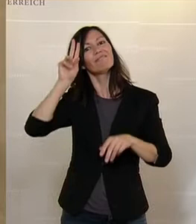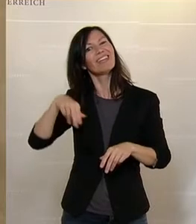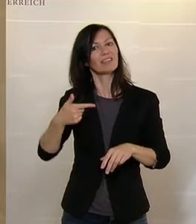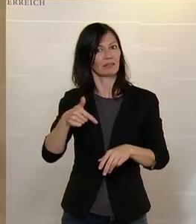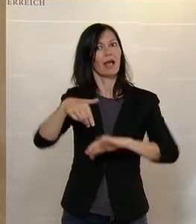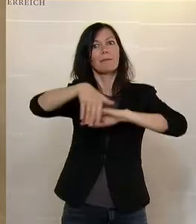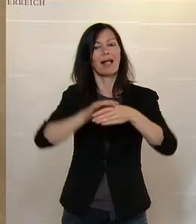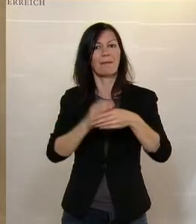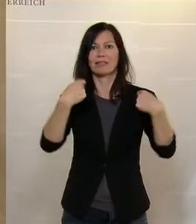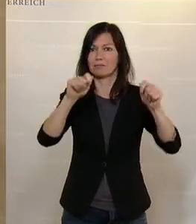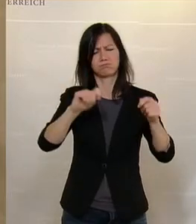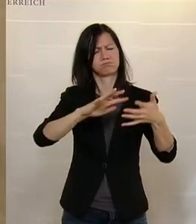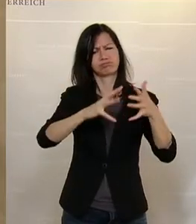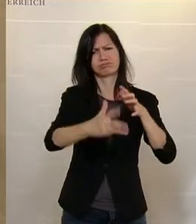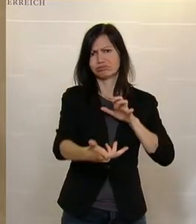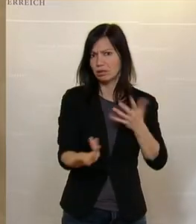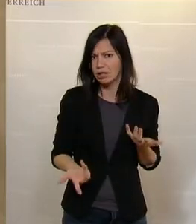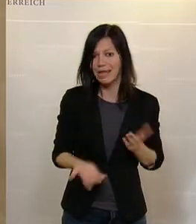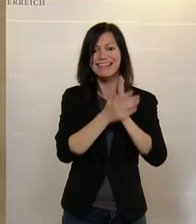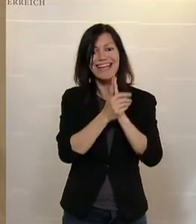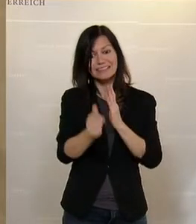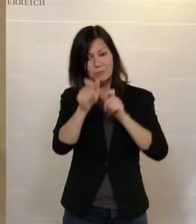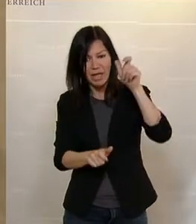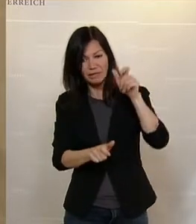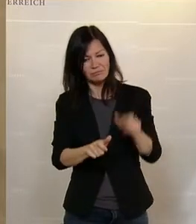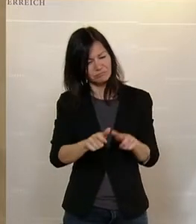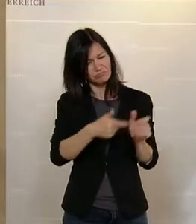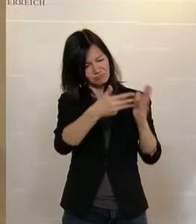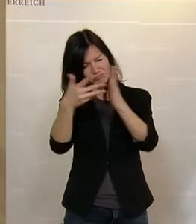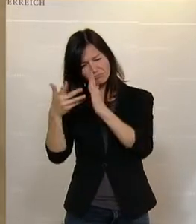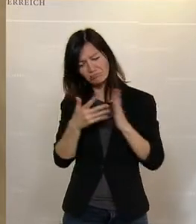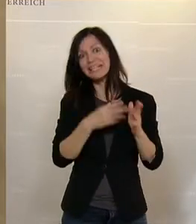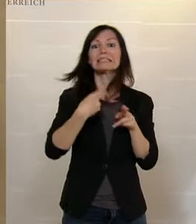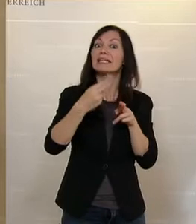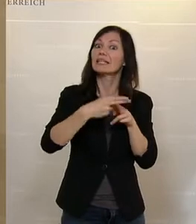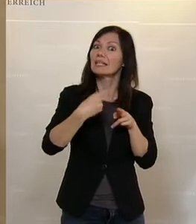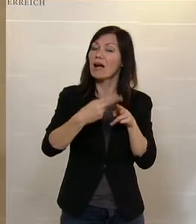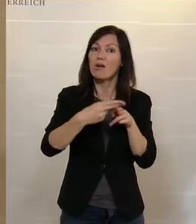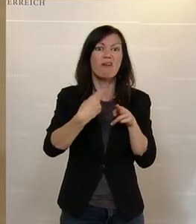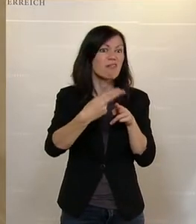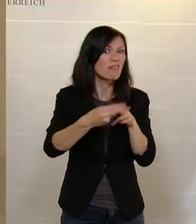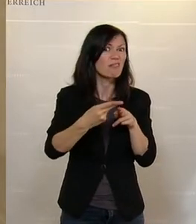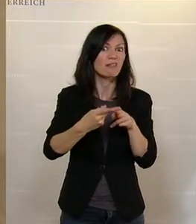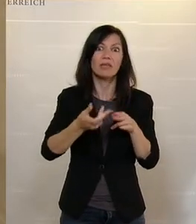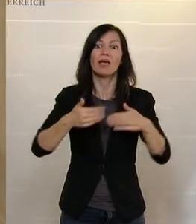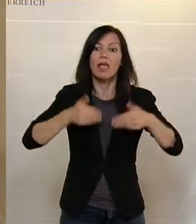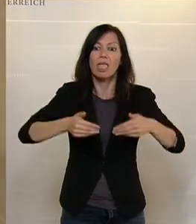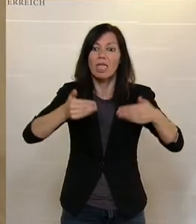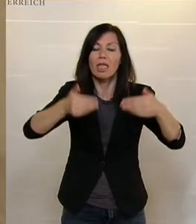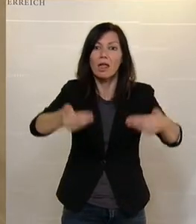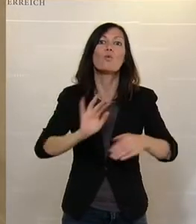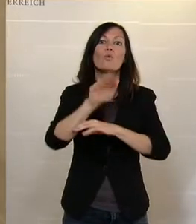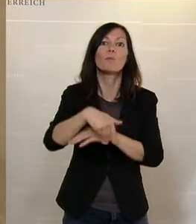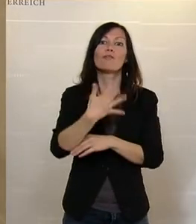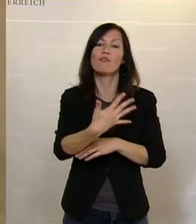Gemeindebauten, Expertenschätzungen, dass der Sanierungsstau bei über 5 Milliarden Euro liegt. Was heißt